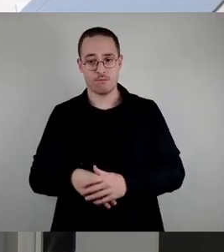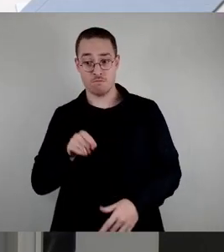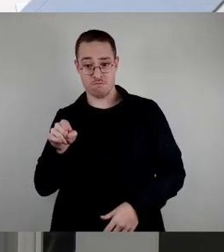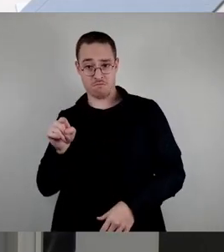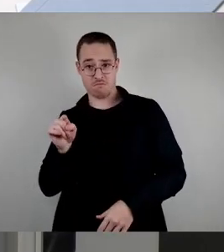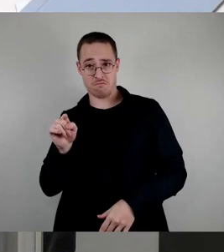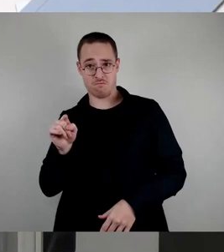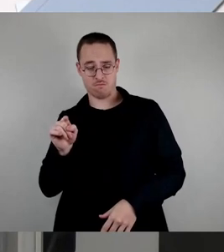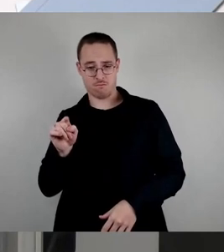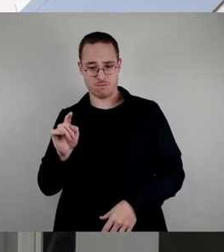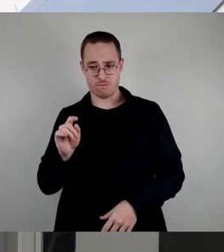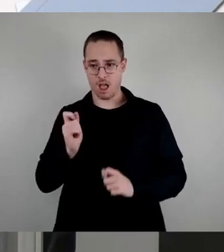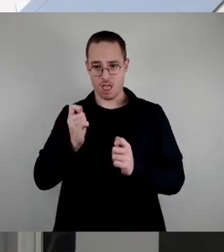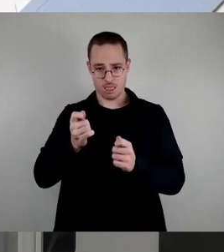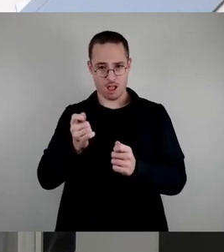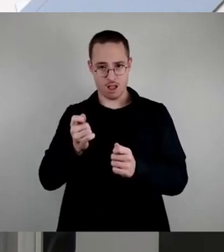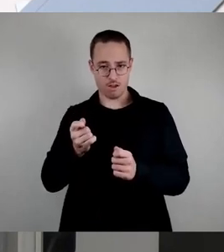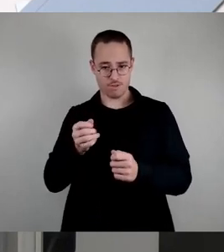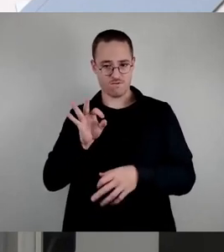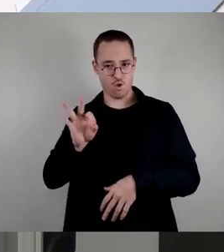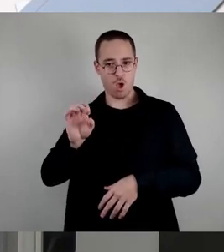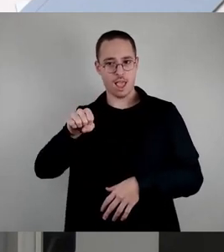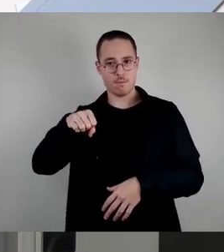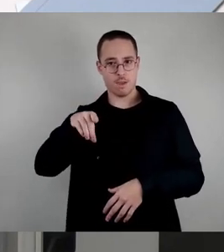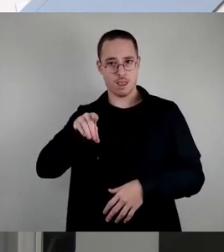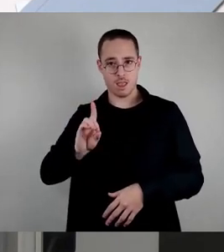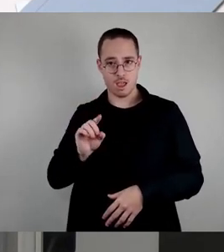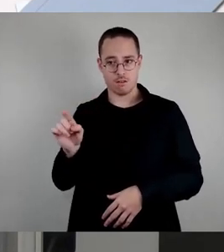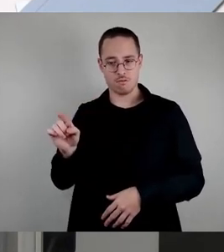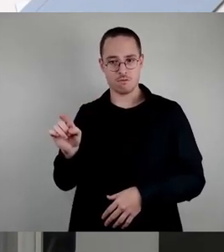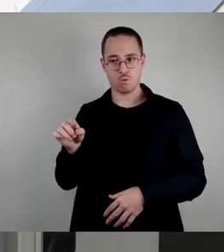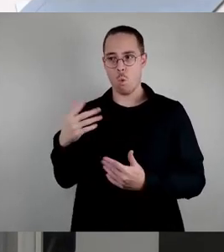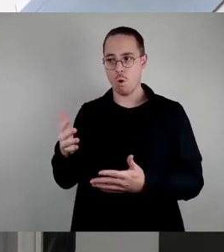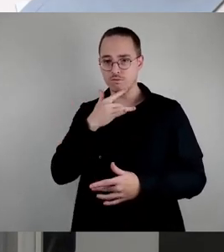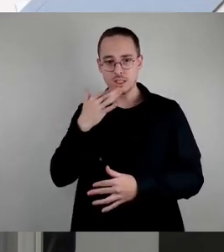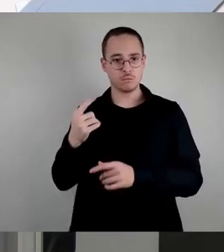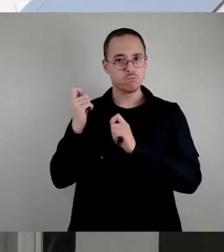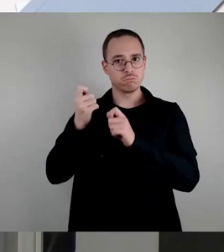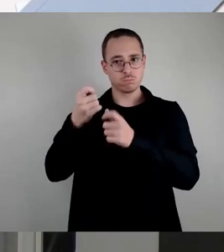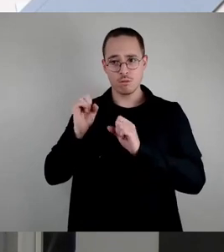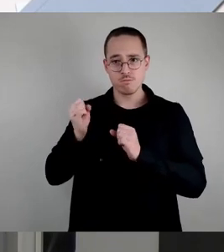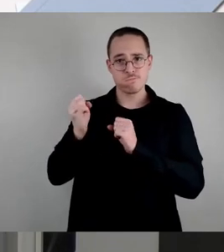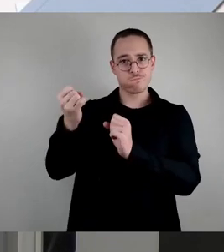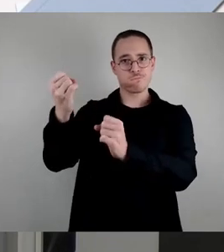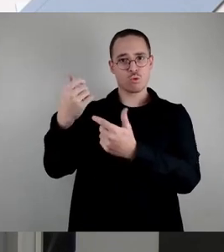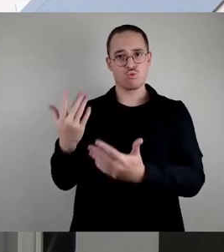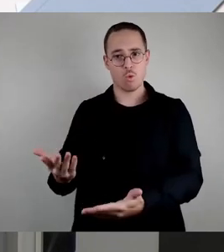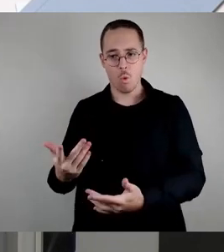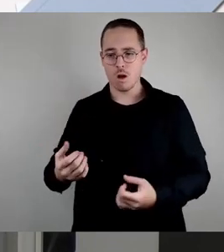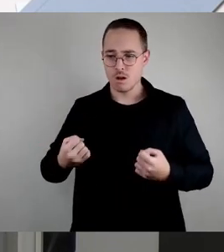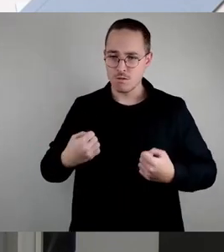in einer ganzen Reihe von Initiativen und Anstrengungen